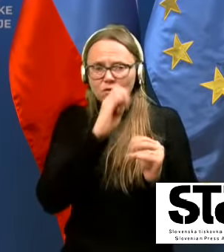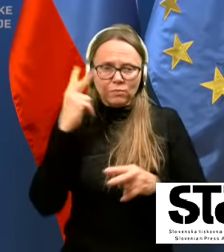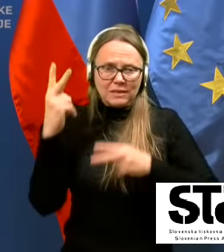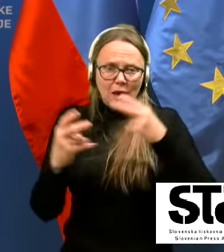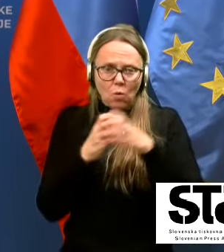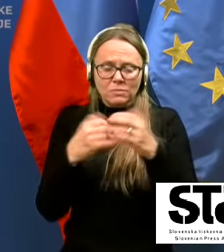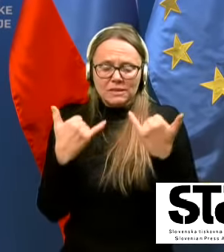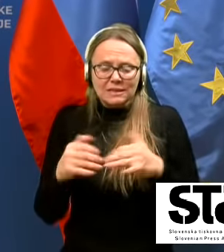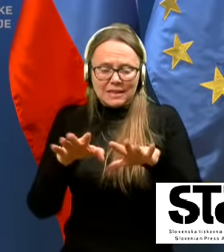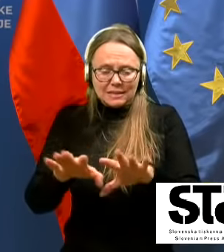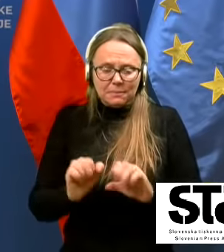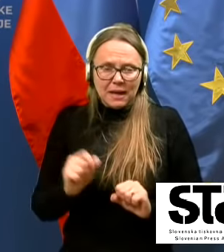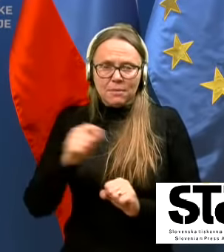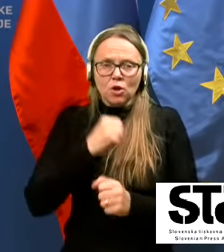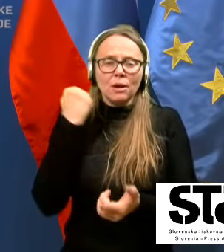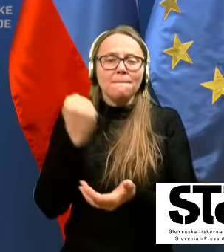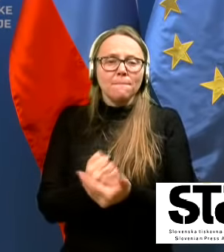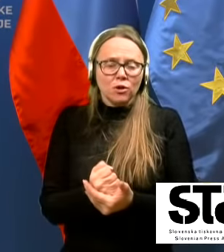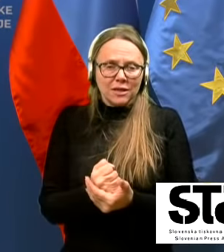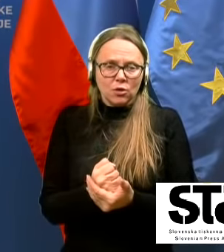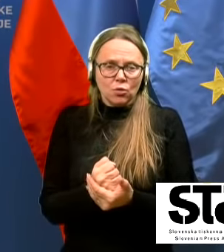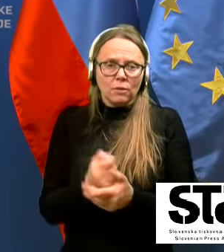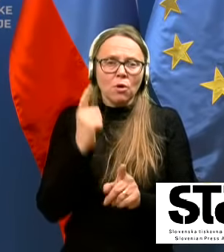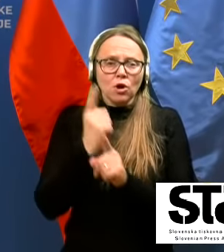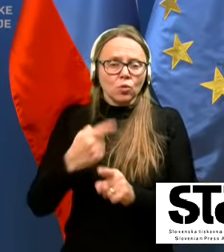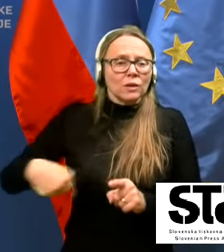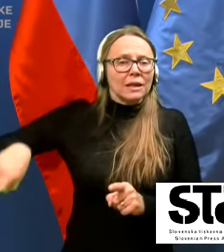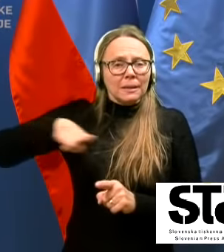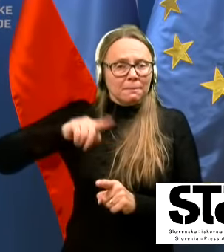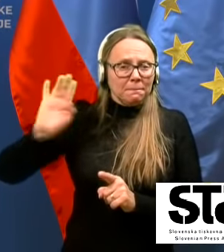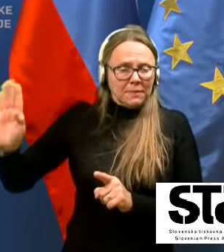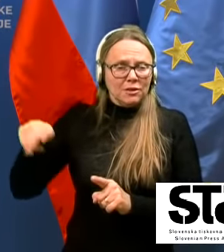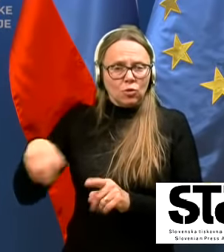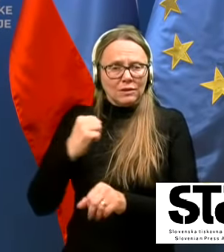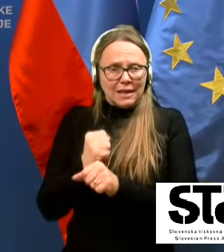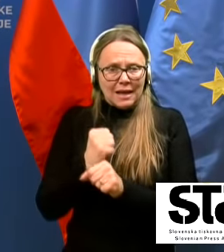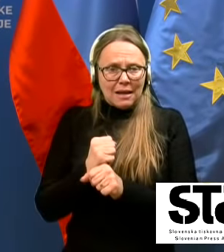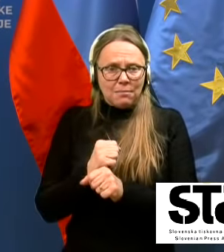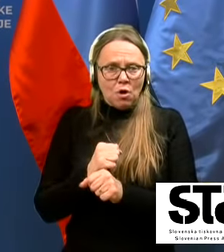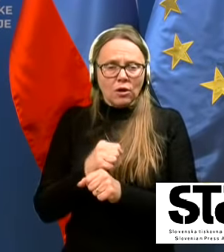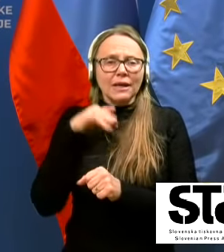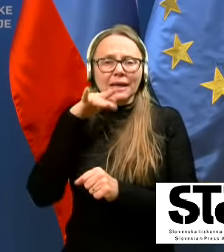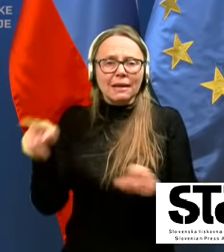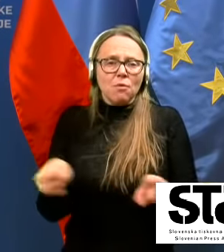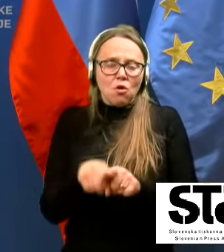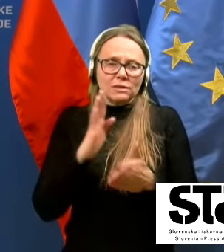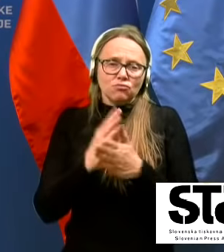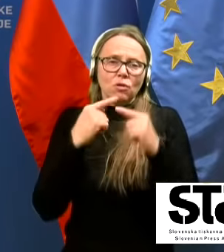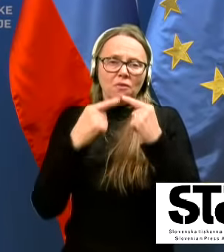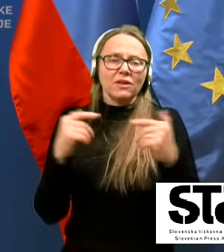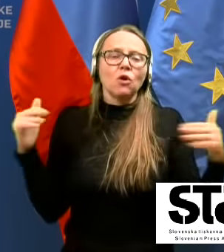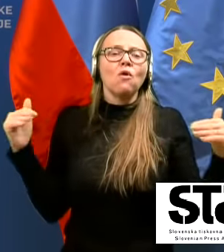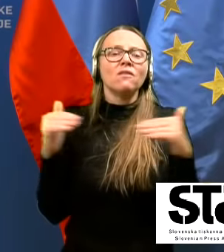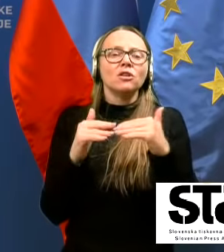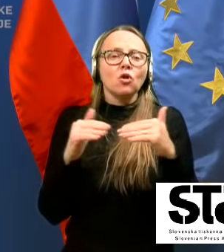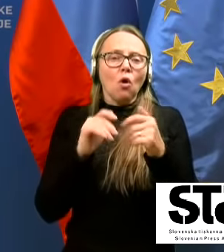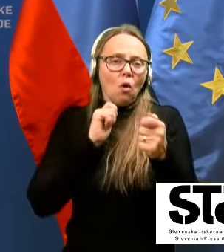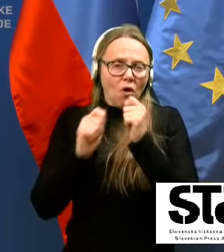sprejemajo in poterjujajo. In sveda, tudi mi to delamo in gremo, kot sem že umenil, tudi v dogovore z